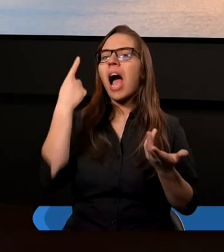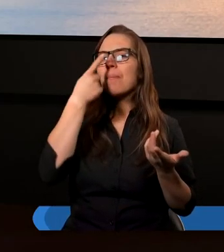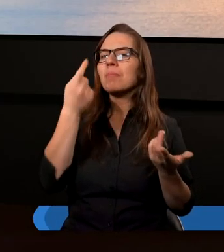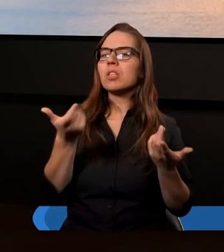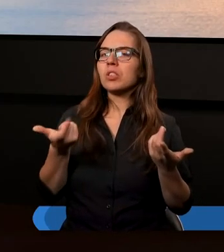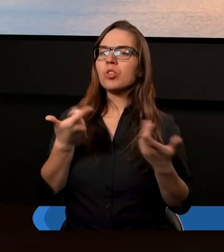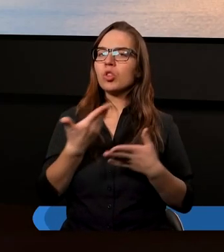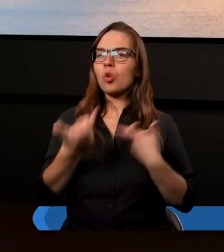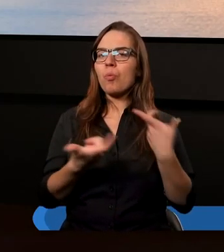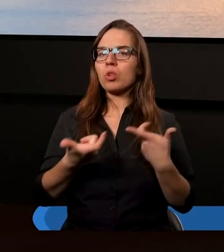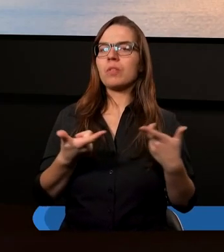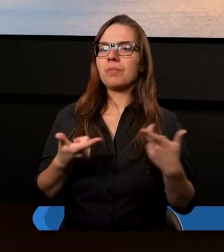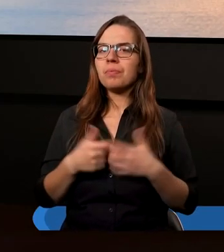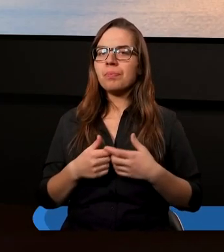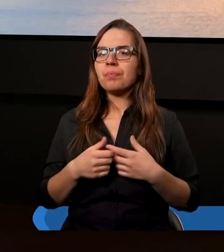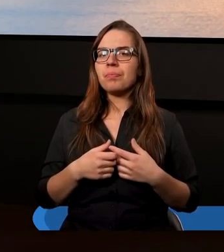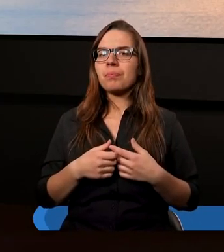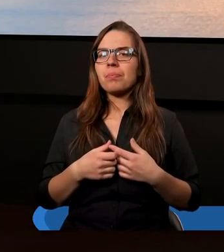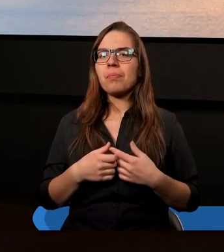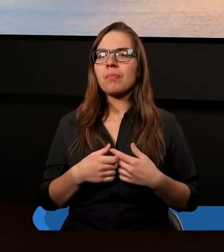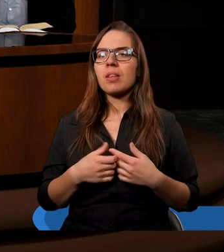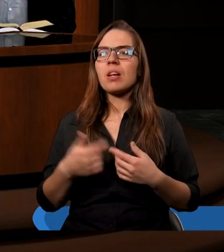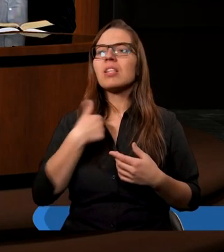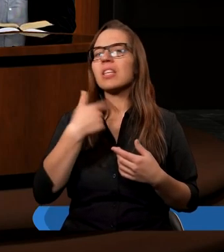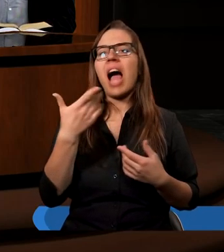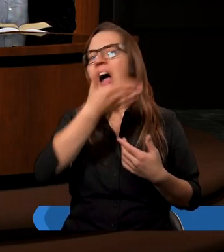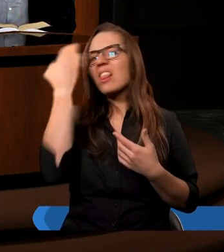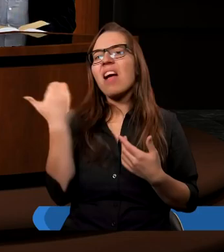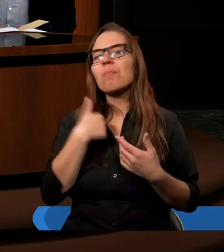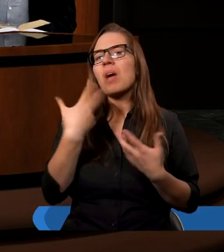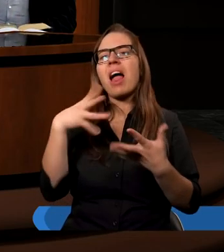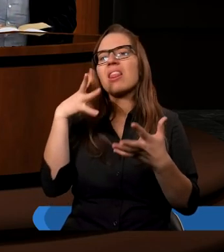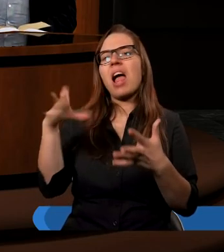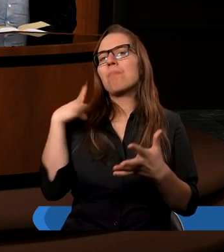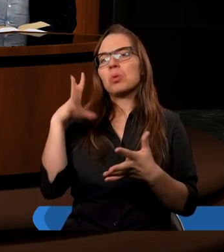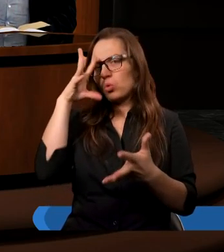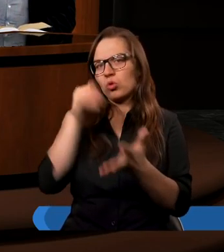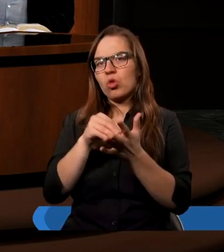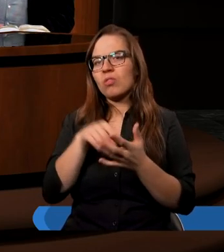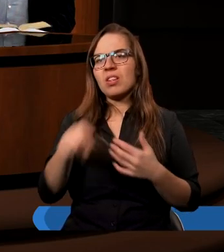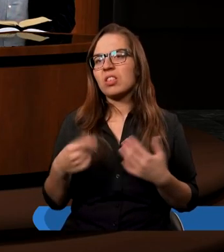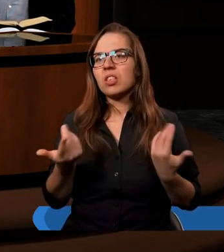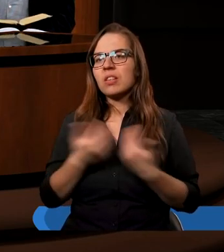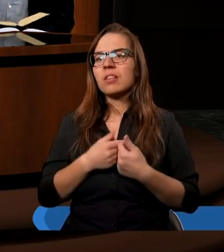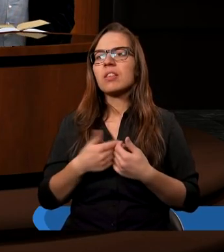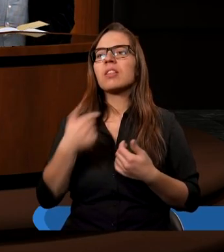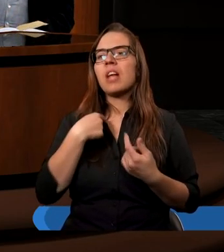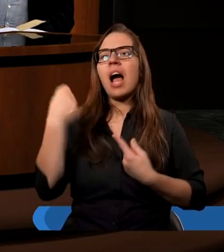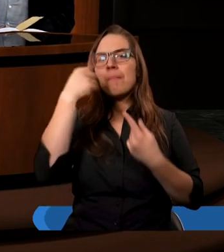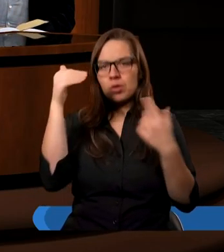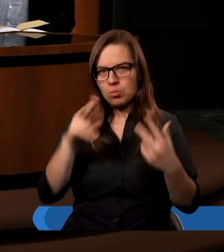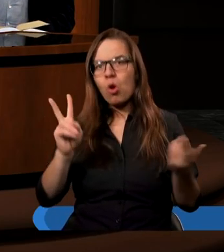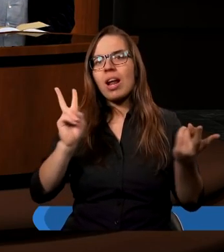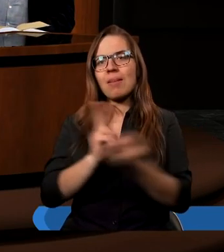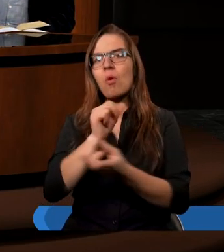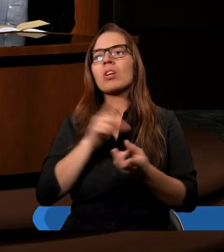odrośnie, kiedy Pan Bóg chce nam coś dać. Nie wiem, bo nie doświadczyłam tego. No, ale myślę, że można spotkać się